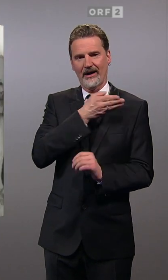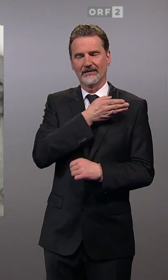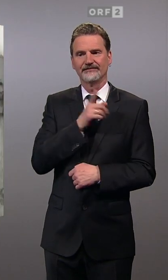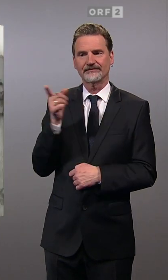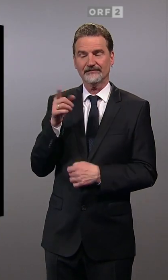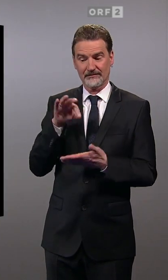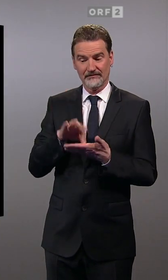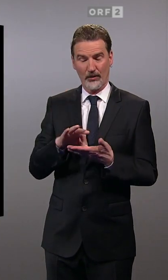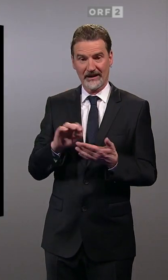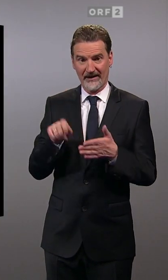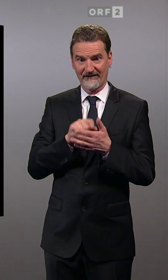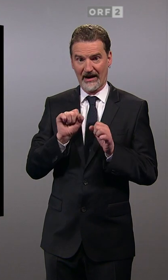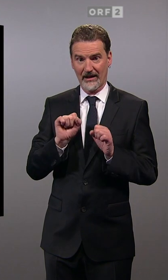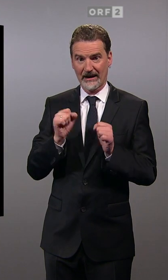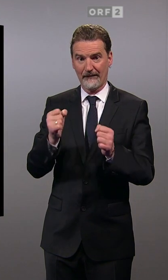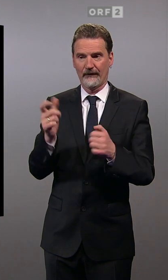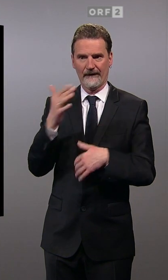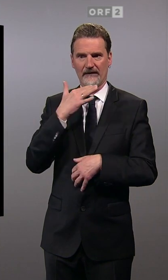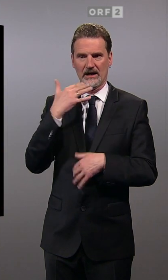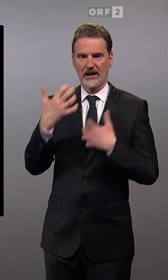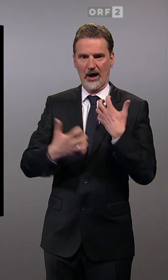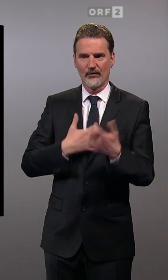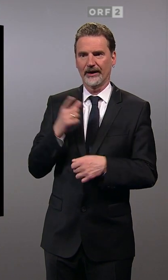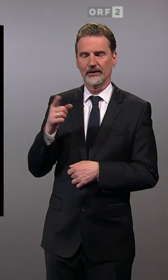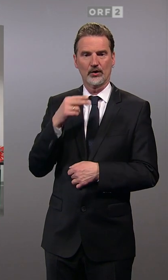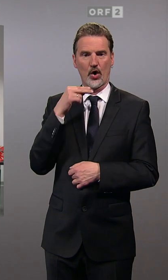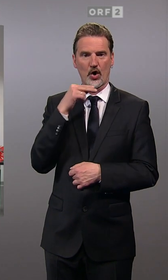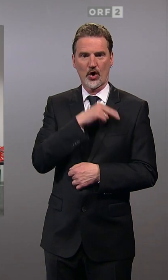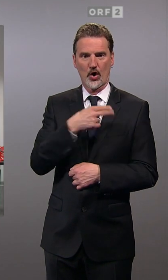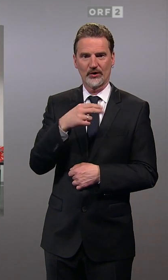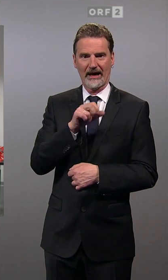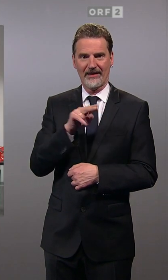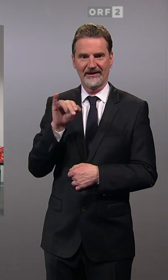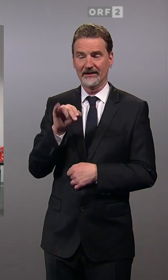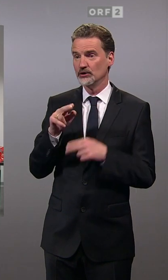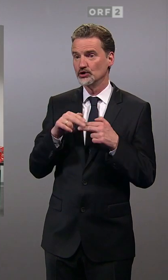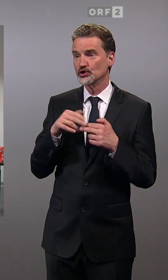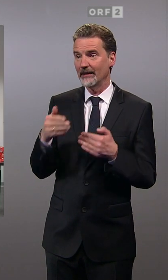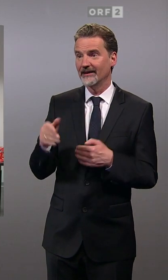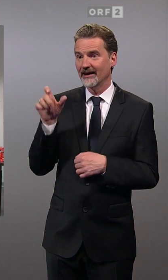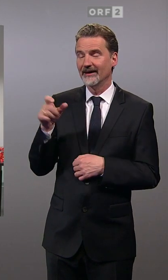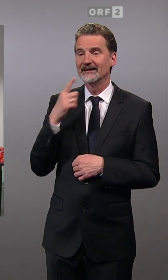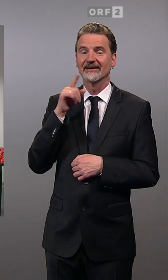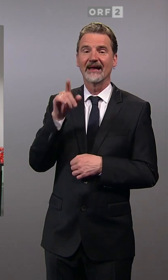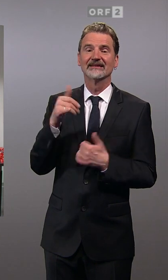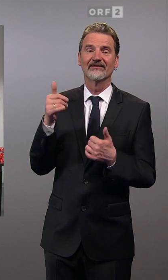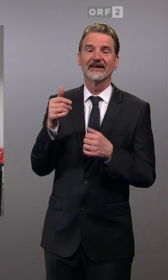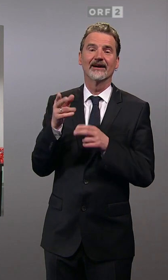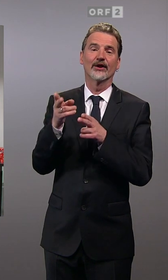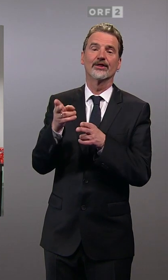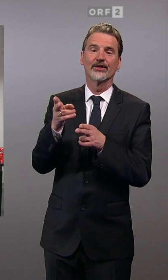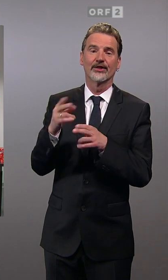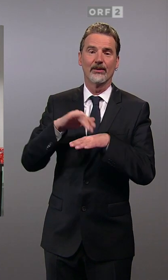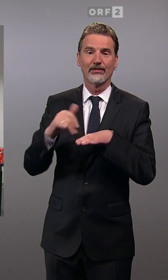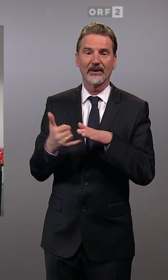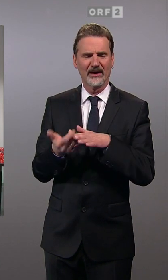Aufmerksamkeit mit diesem Slogan, der rote Hanni. Später spricht Schnabel von einem Satire-Projekt, kritisiert die